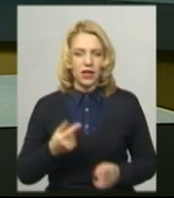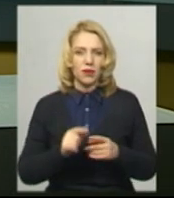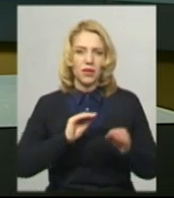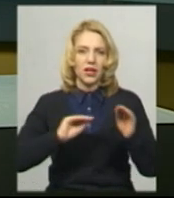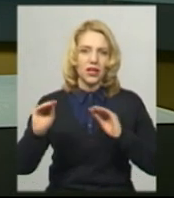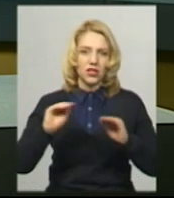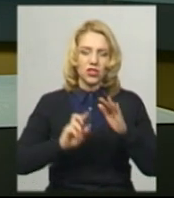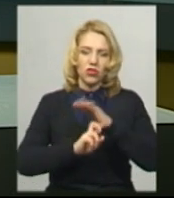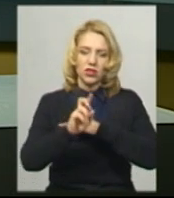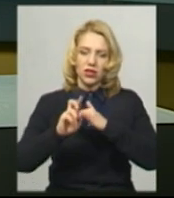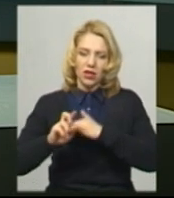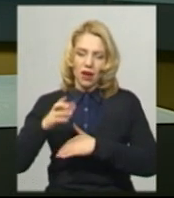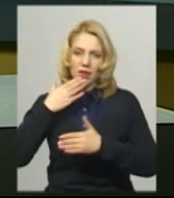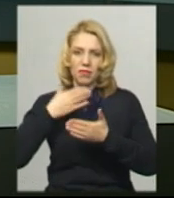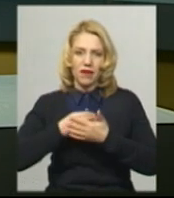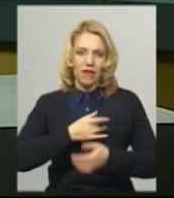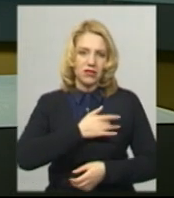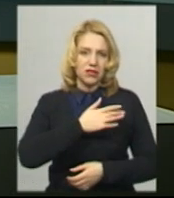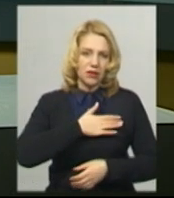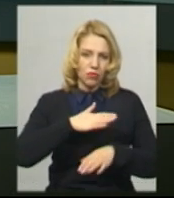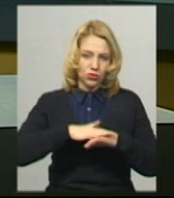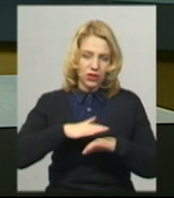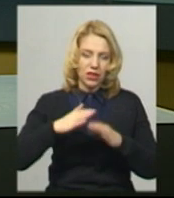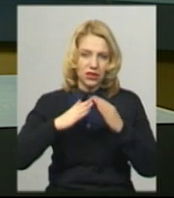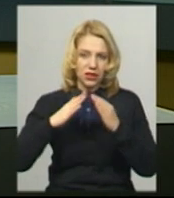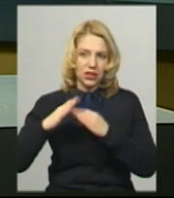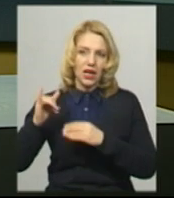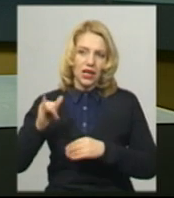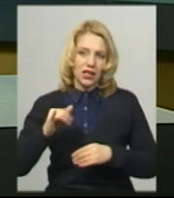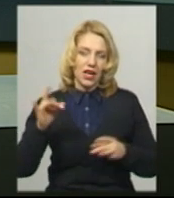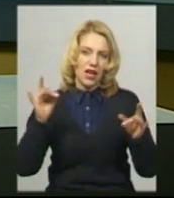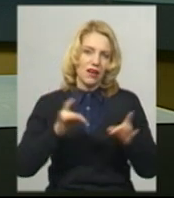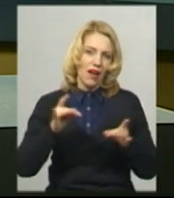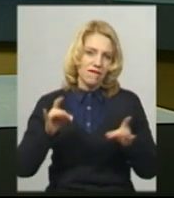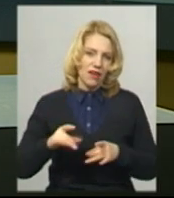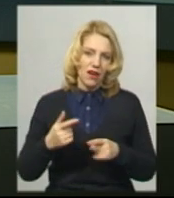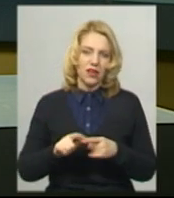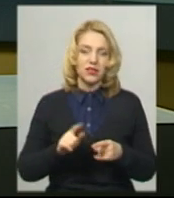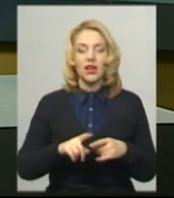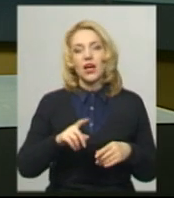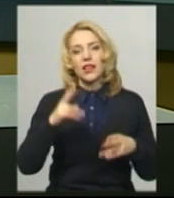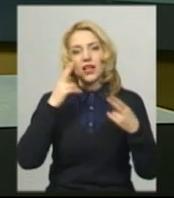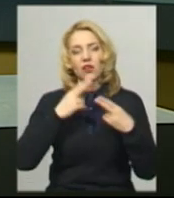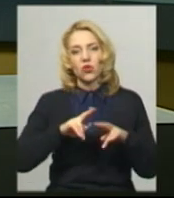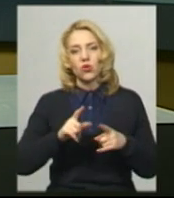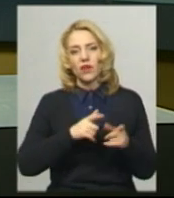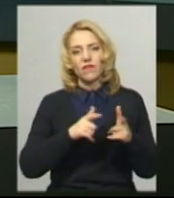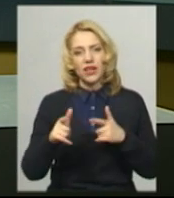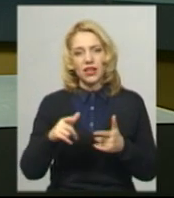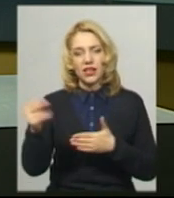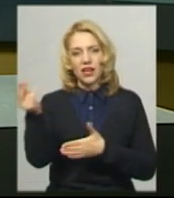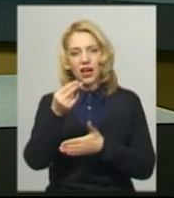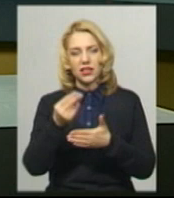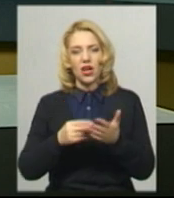храми, приватні будинки і кав'ярні. Над кожним вітражем працюють кілька місяців. Художниці кажуть, технологія виготовлення картин із